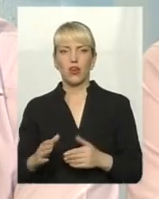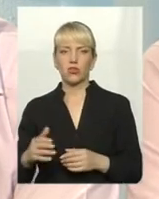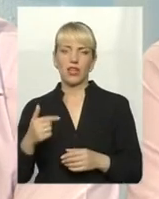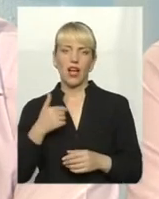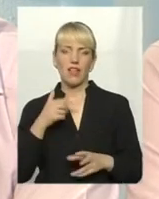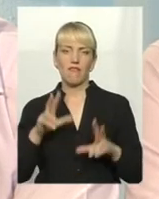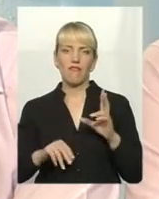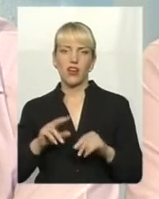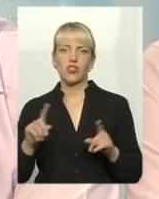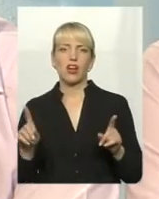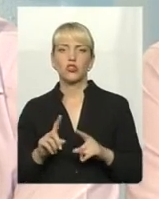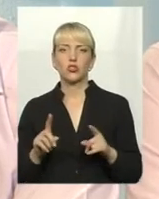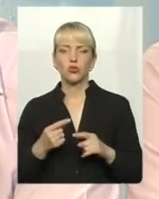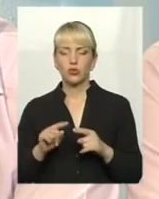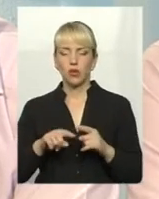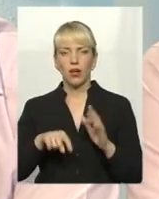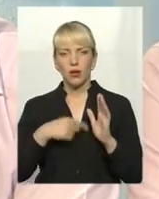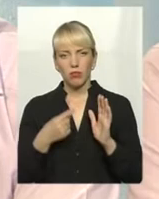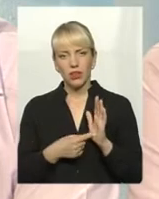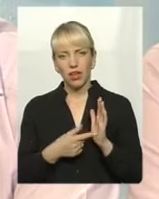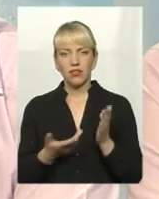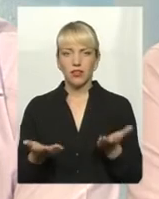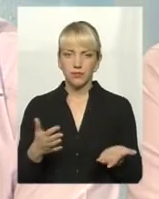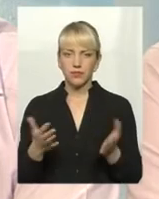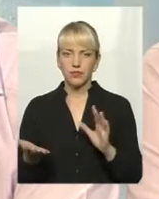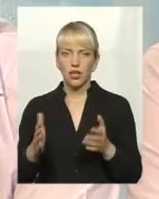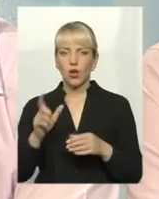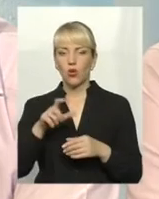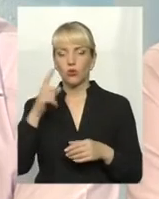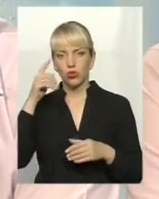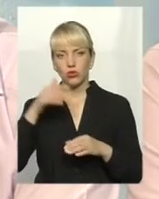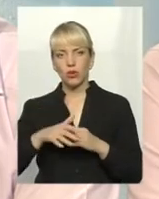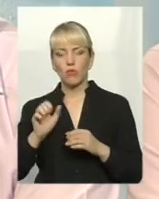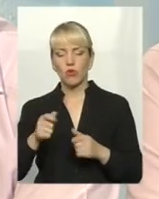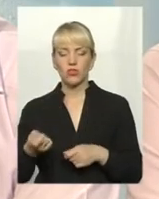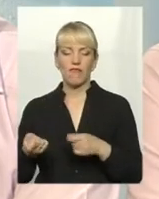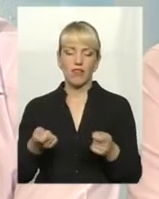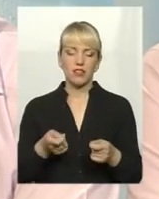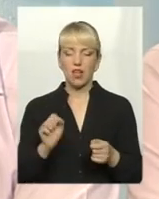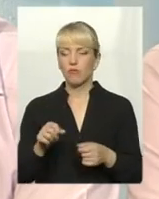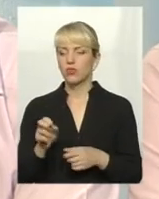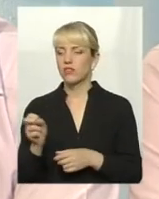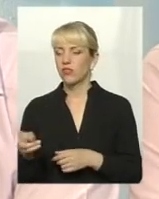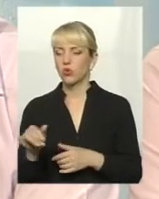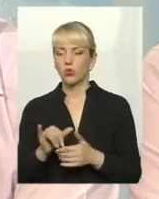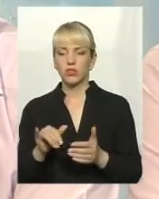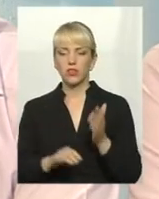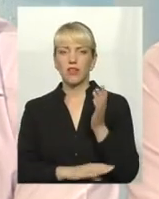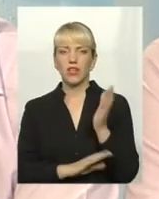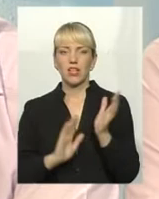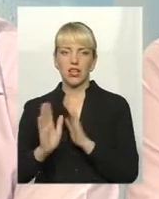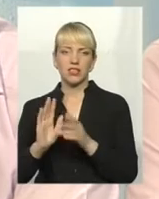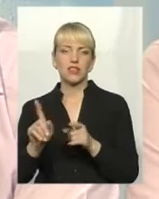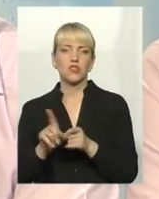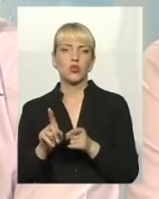питання з двома кінцями, тому що люди вже розуміють, ну можна вести, там туди здавати, можна кинути в посадку, все рівень хто за них оплатить, вони